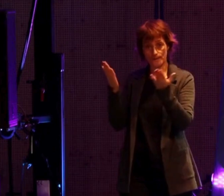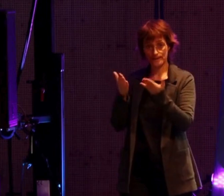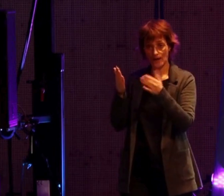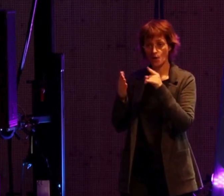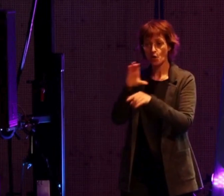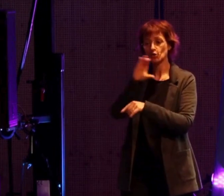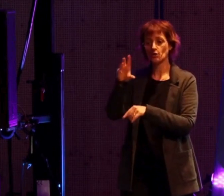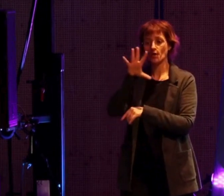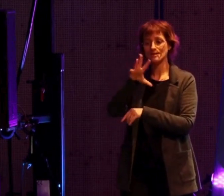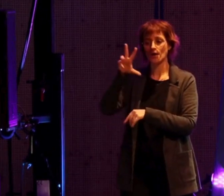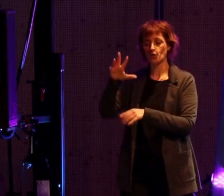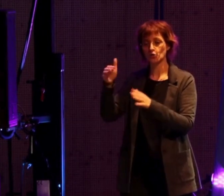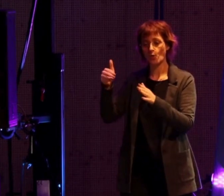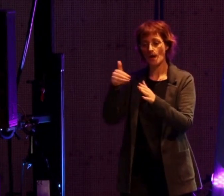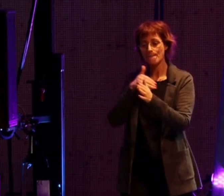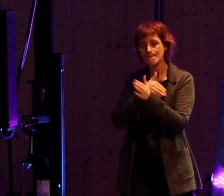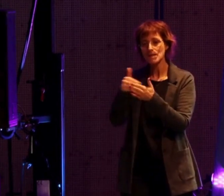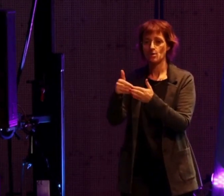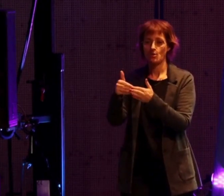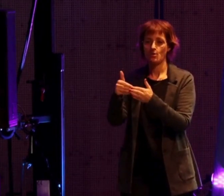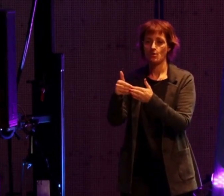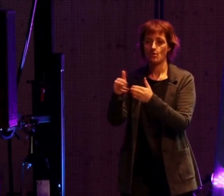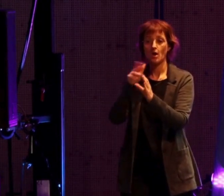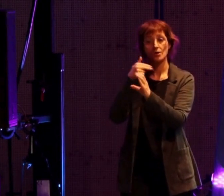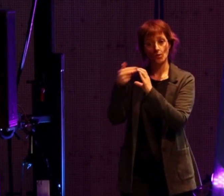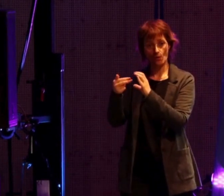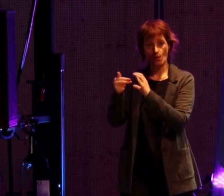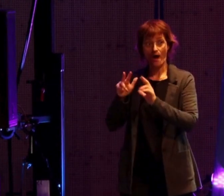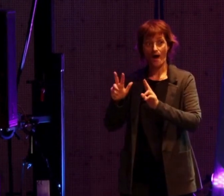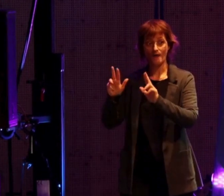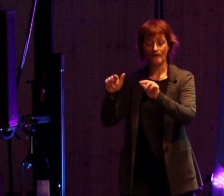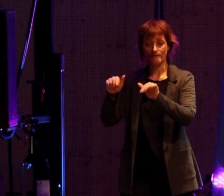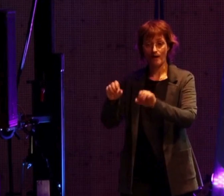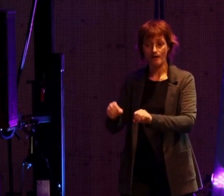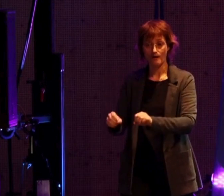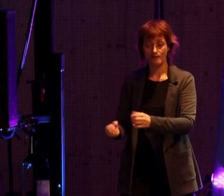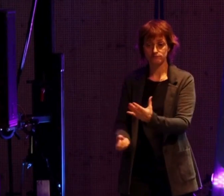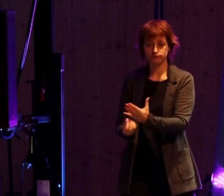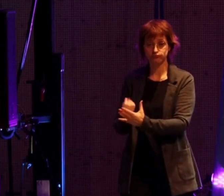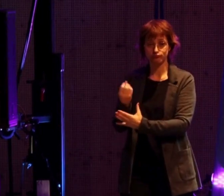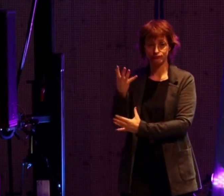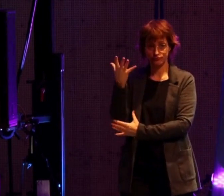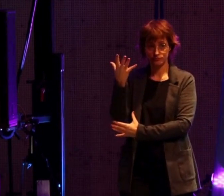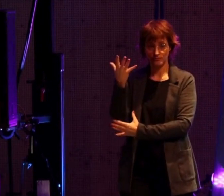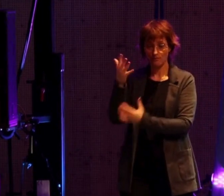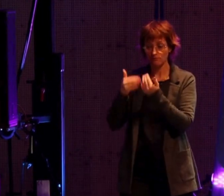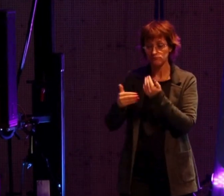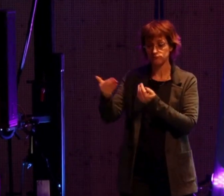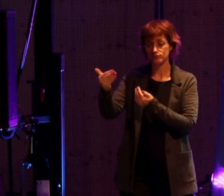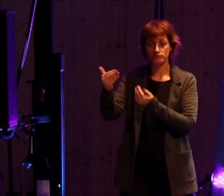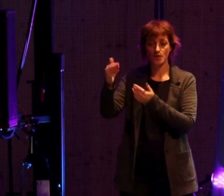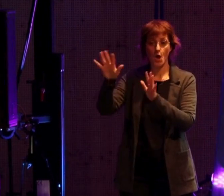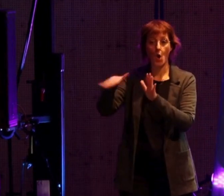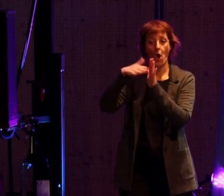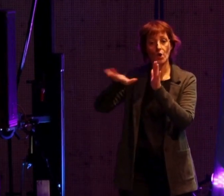sensu de 153,5 millions d'euros, eh bien verra le jour au cours de l